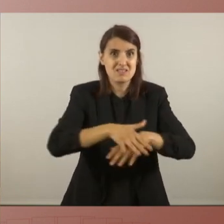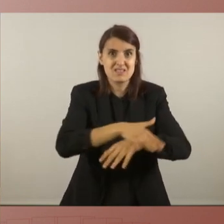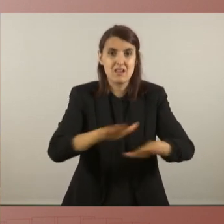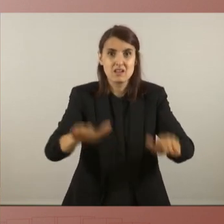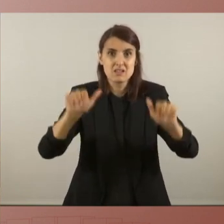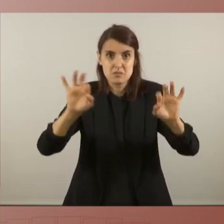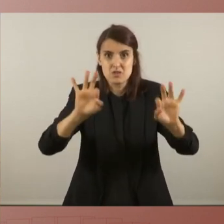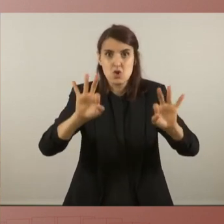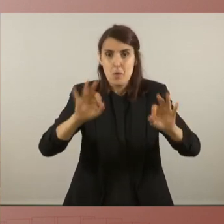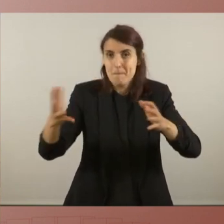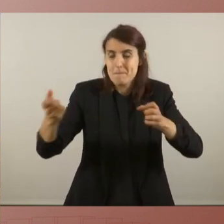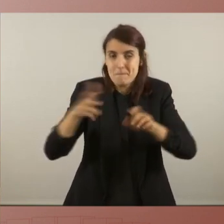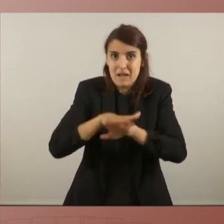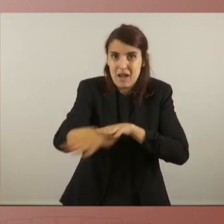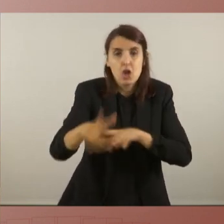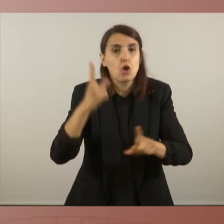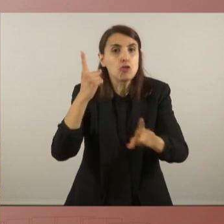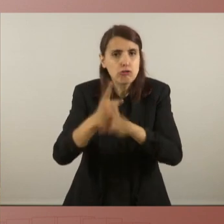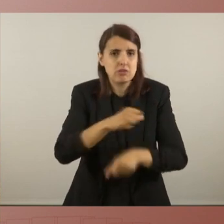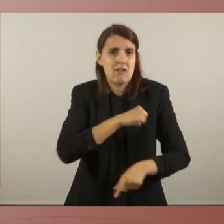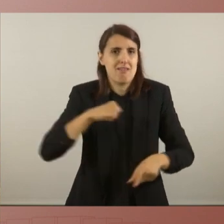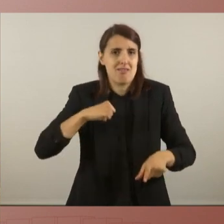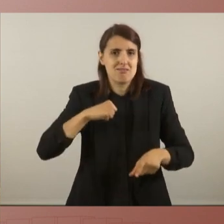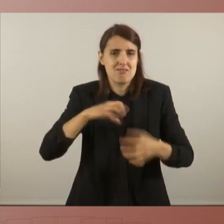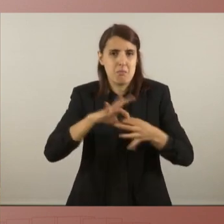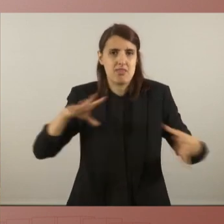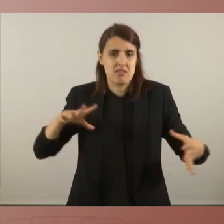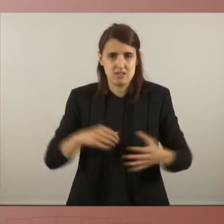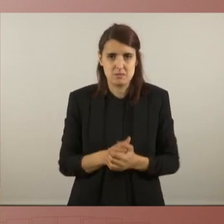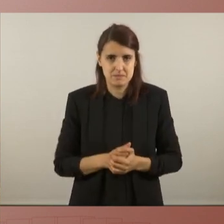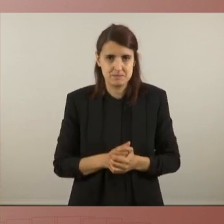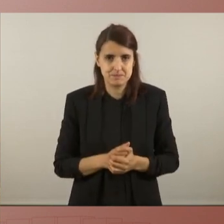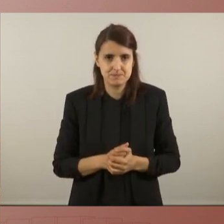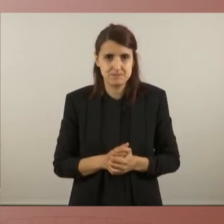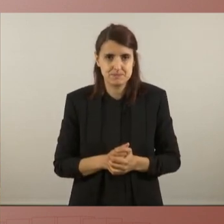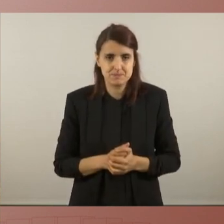contra l'independentisme. Avui aquí, fent present també